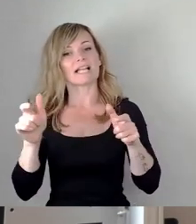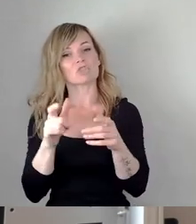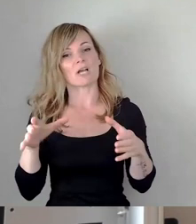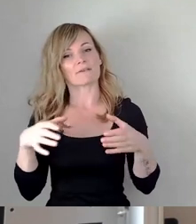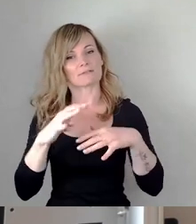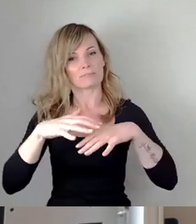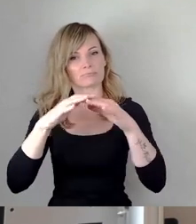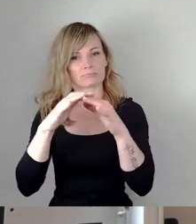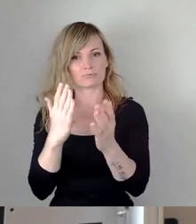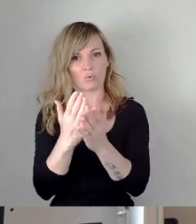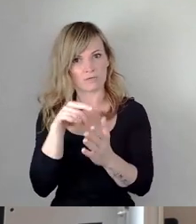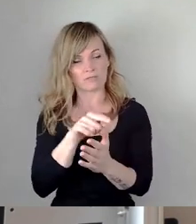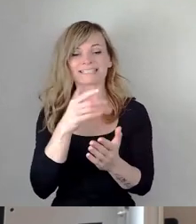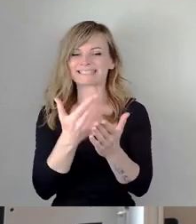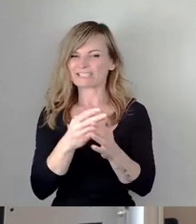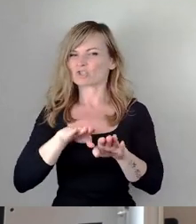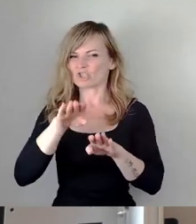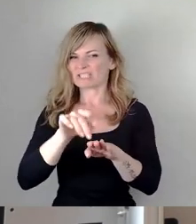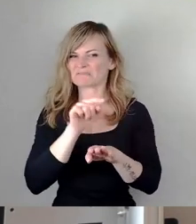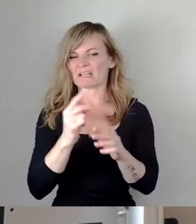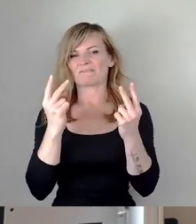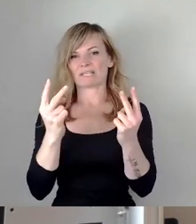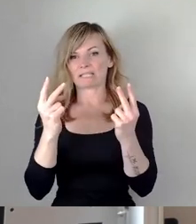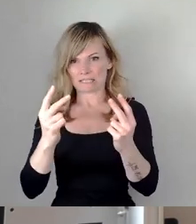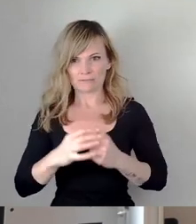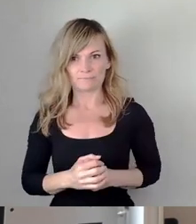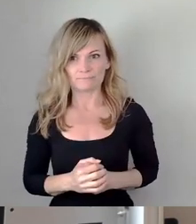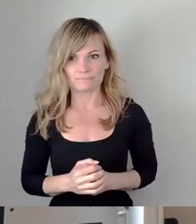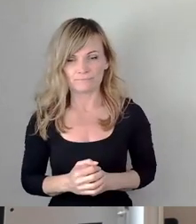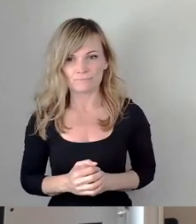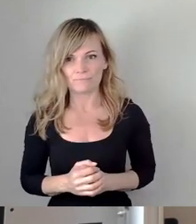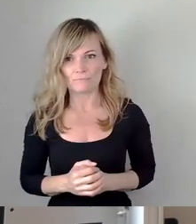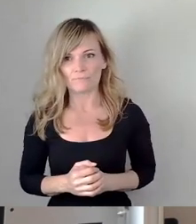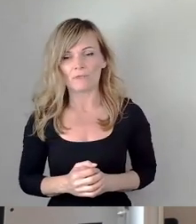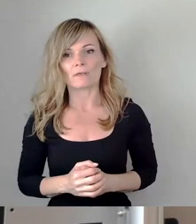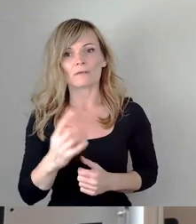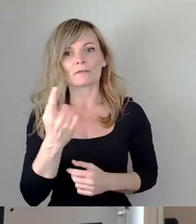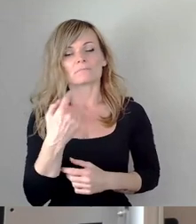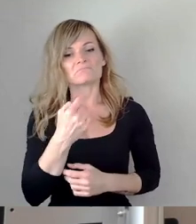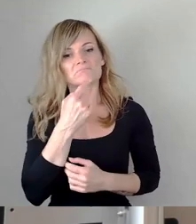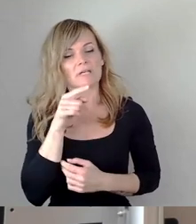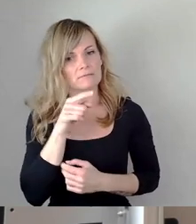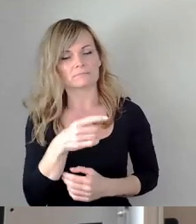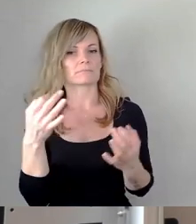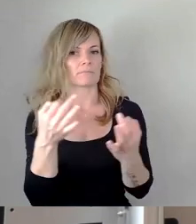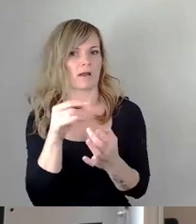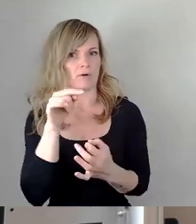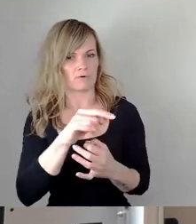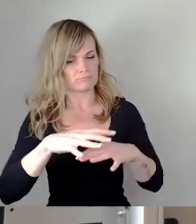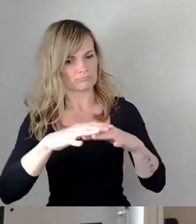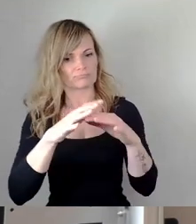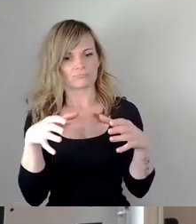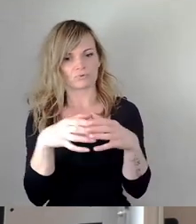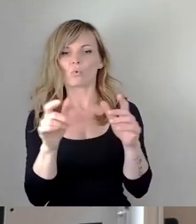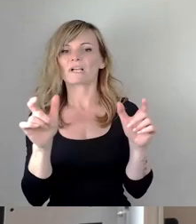wichtiger Schritt, den wir begrüßen und dem wir auch ausdrücklich zustimmen. Auch die Konstruktion der Gesellschaft, denke ich, ist